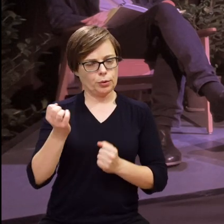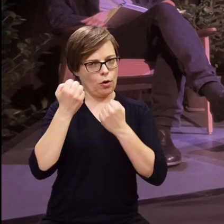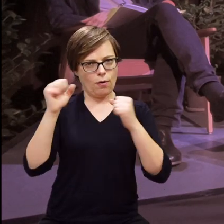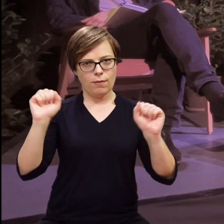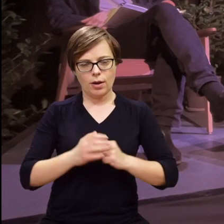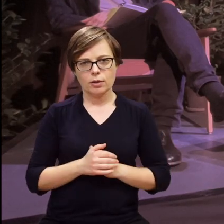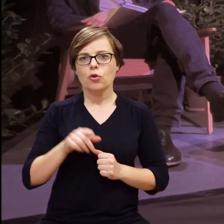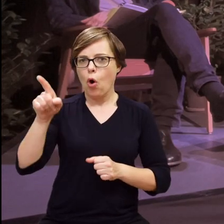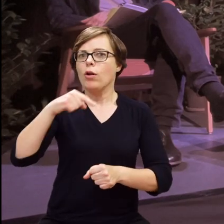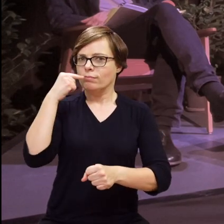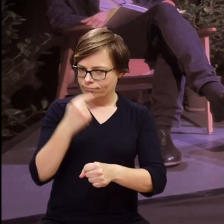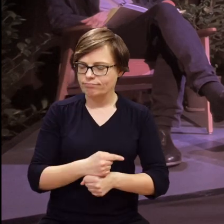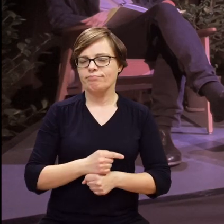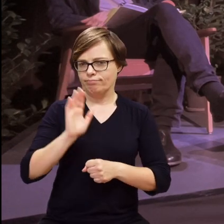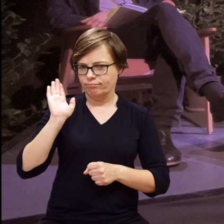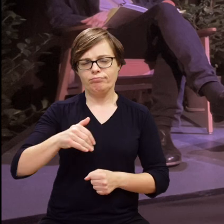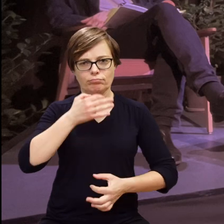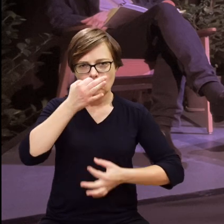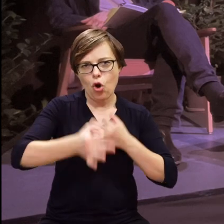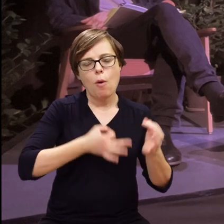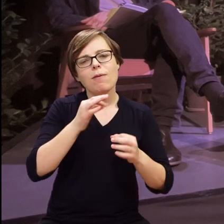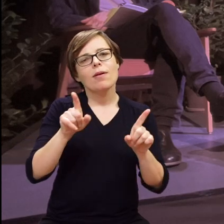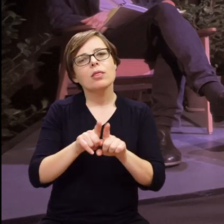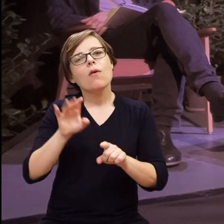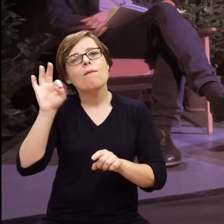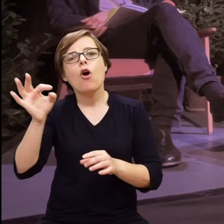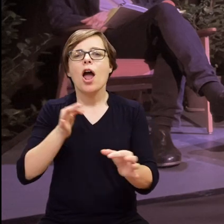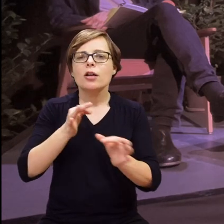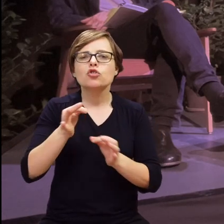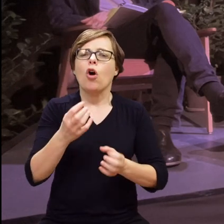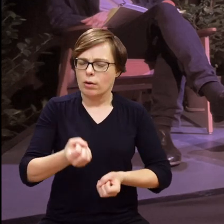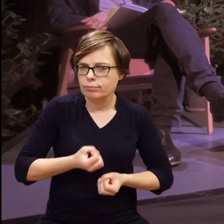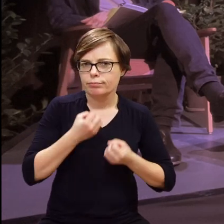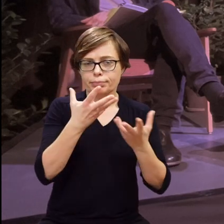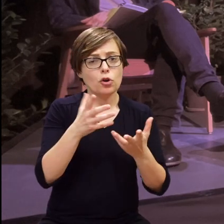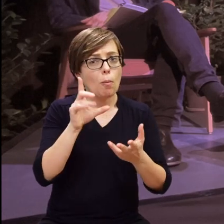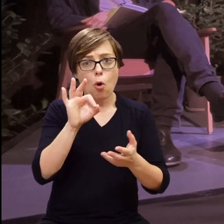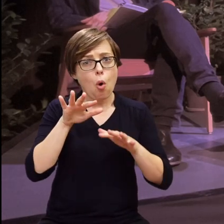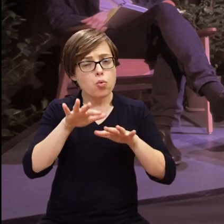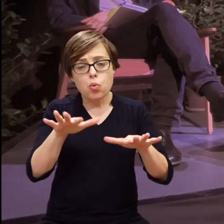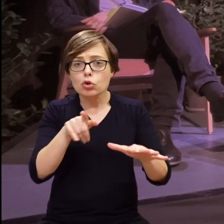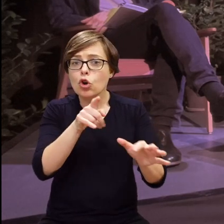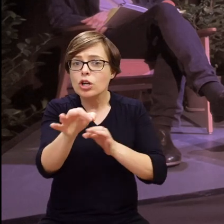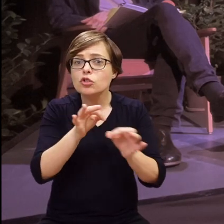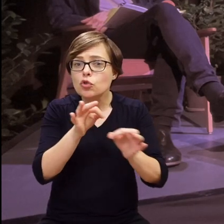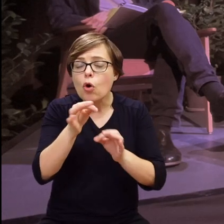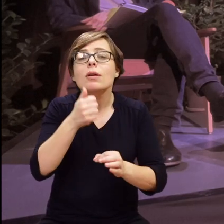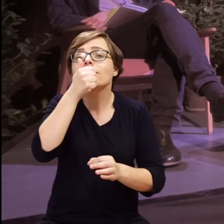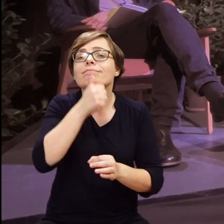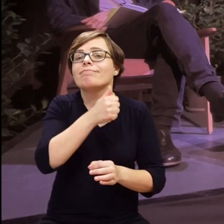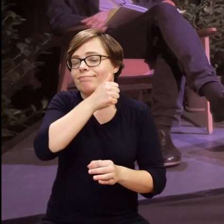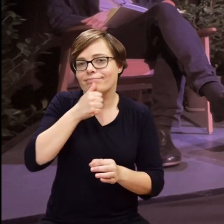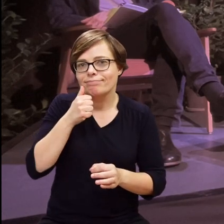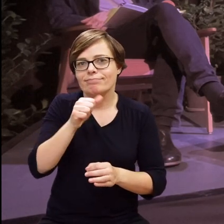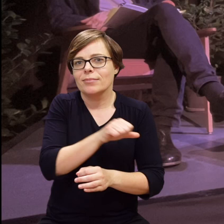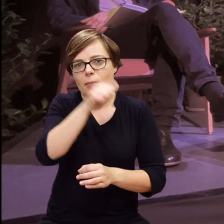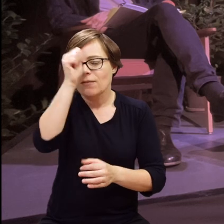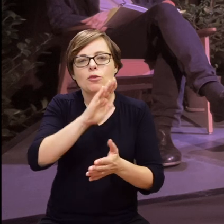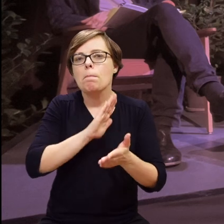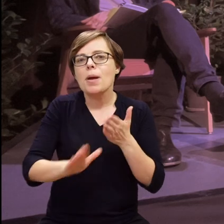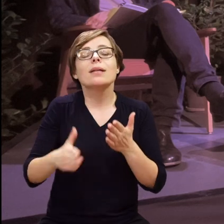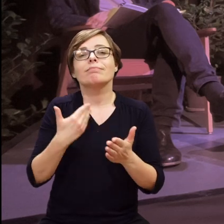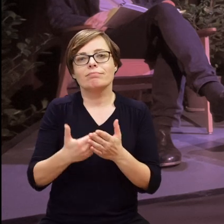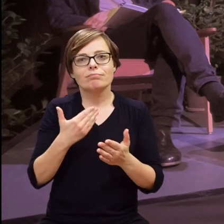i to, że zdecydowali się podzielić też swoimi historiami. Bardzo wiele tych historii to są historie anonimowe właśnie, dlatego, że one są na tyle